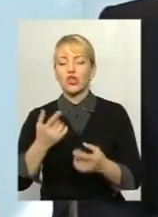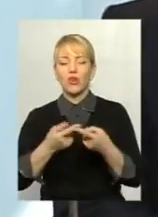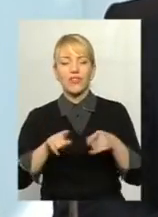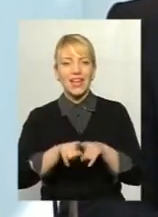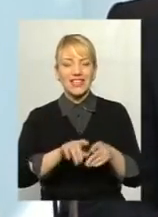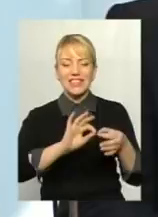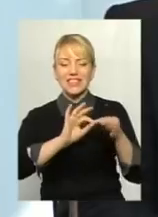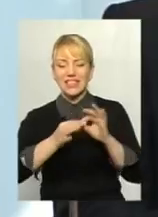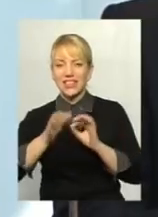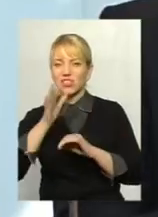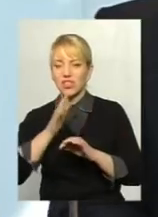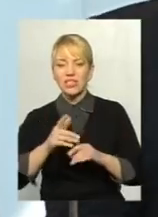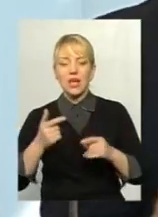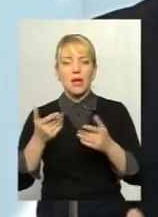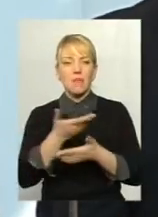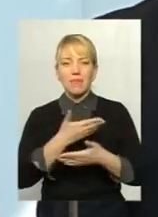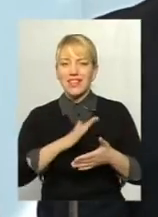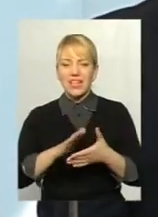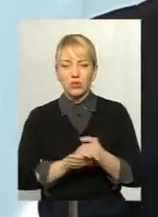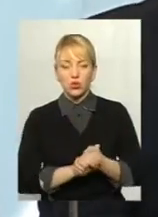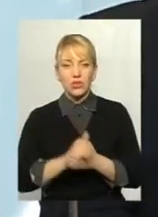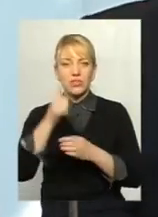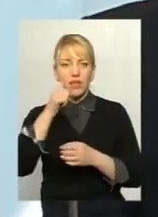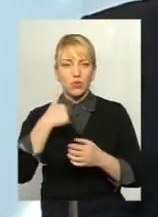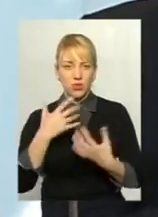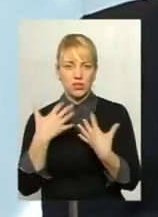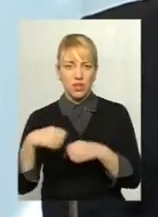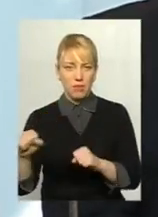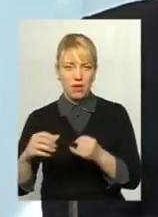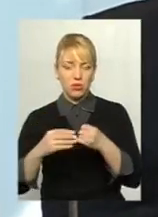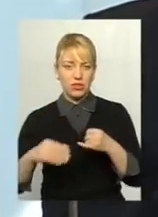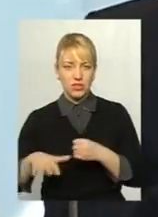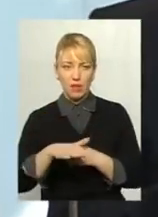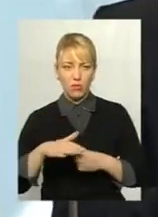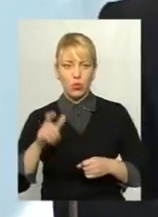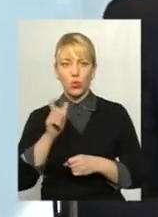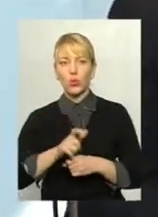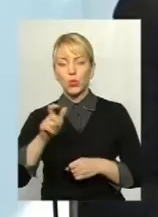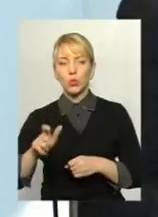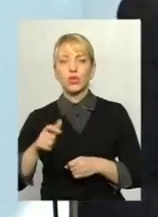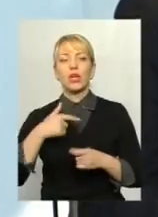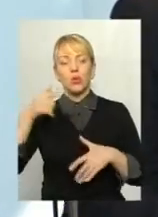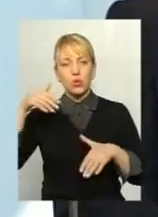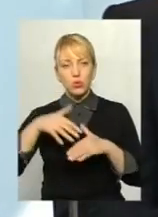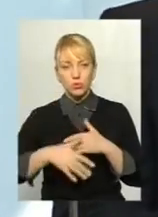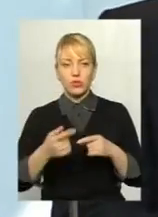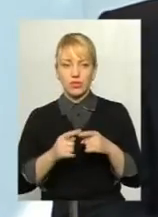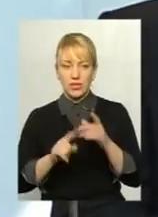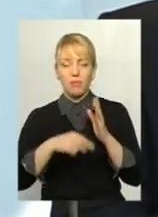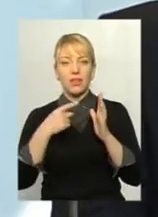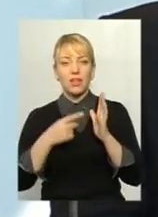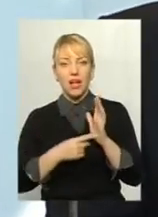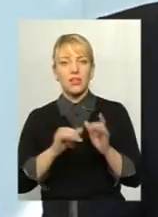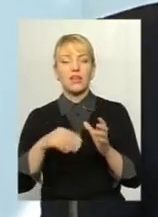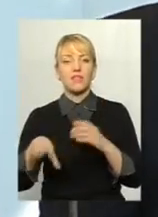малі, великі, середні, завтра можуть цю землю відібрати. Люди, скажімо, більшість розуміють це питання. І сьогодні